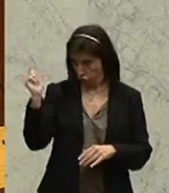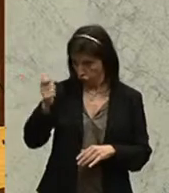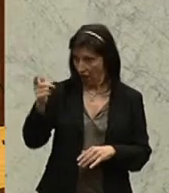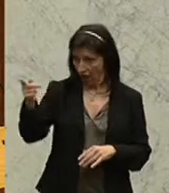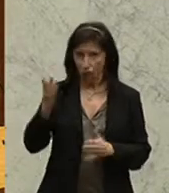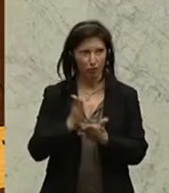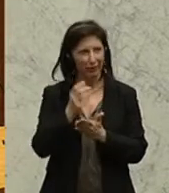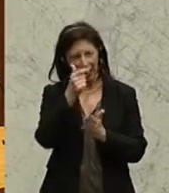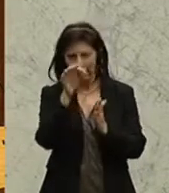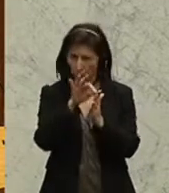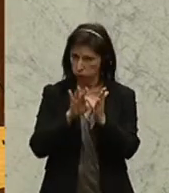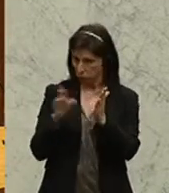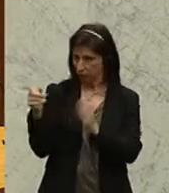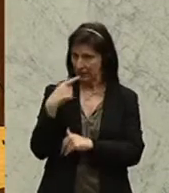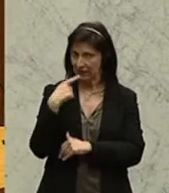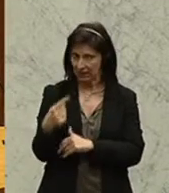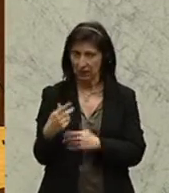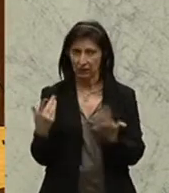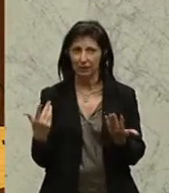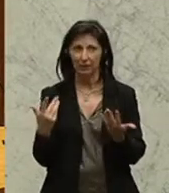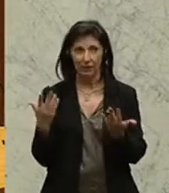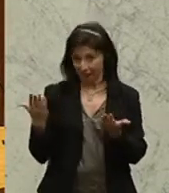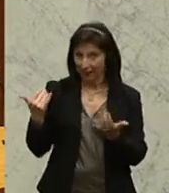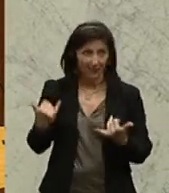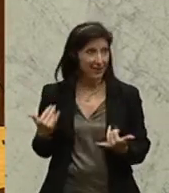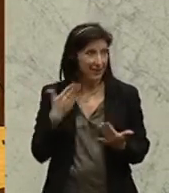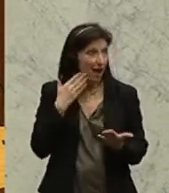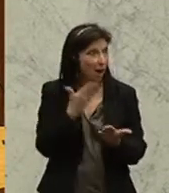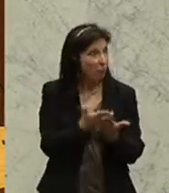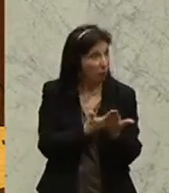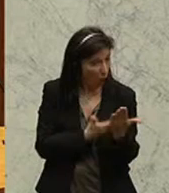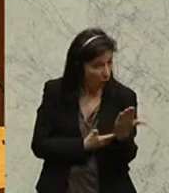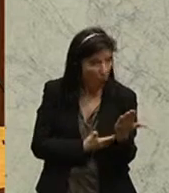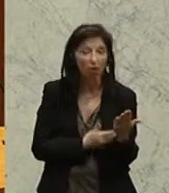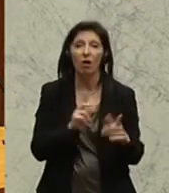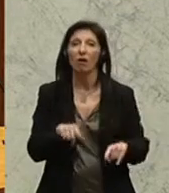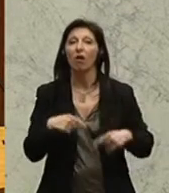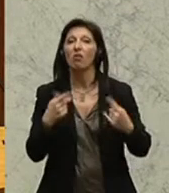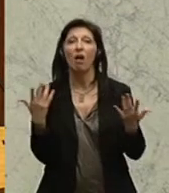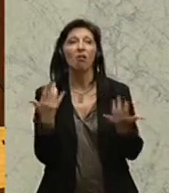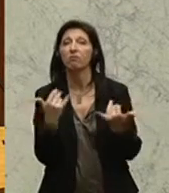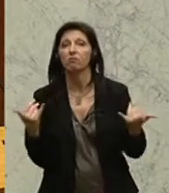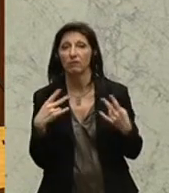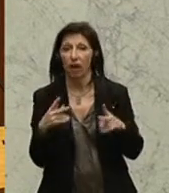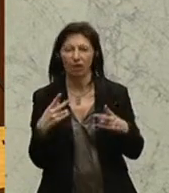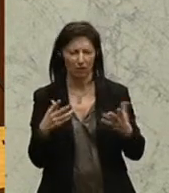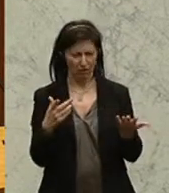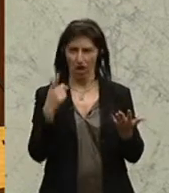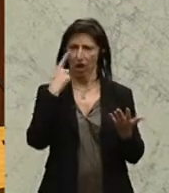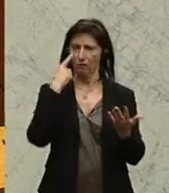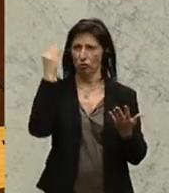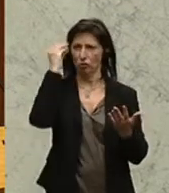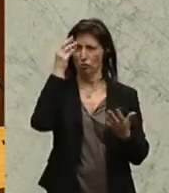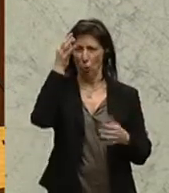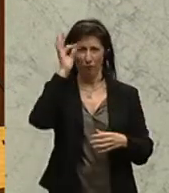hingewiesen. Was für Schlüsse ziehen wir denn draus, wenn wir feststellen, dass es Schulversuche gibt, die seit